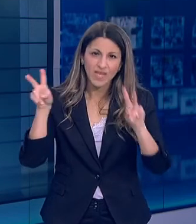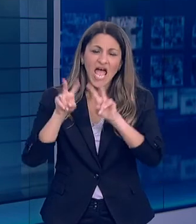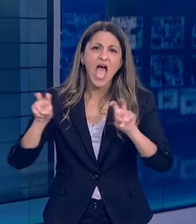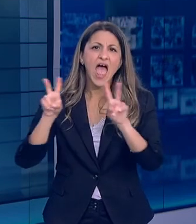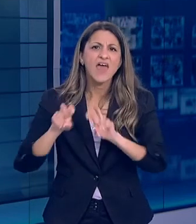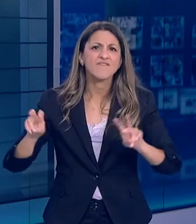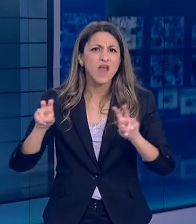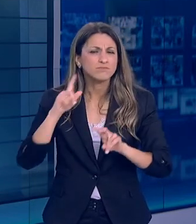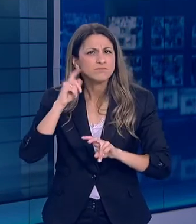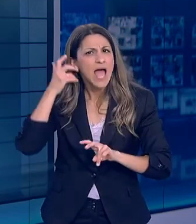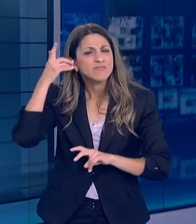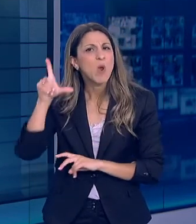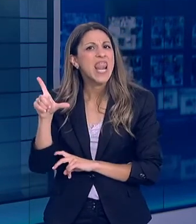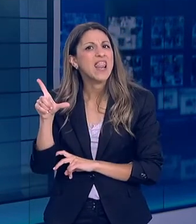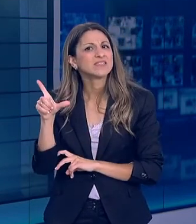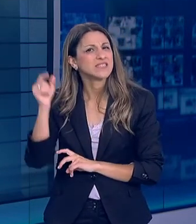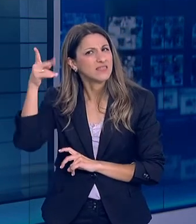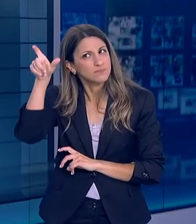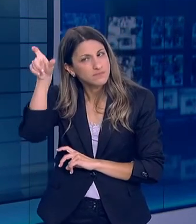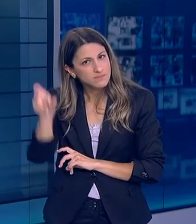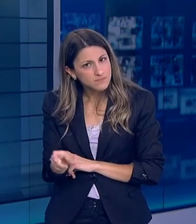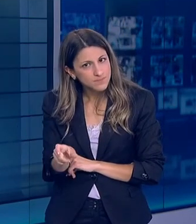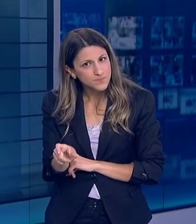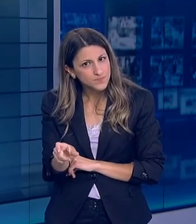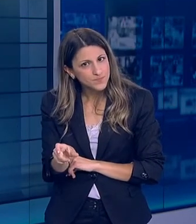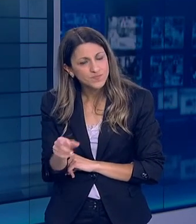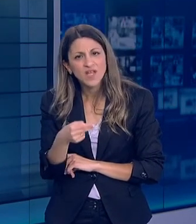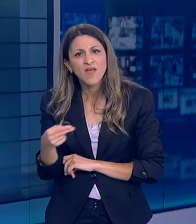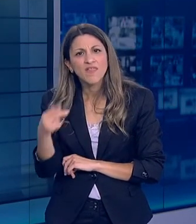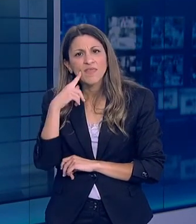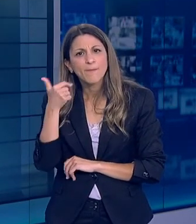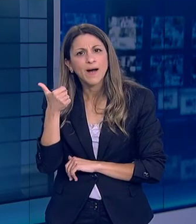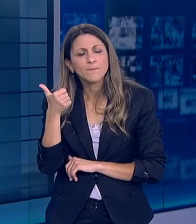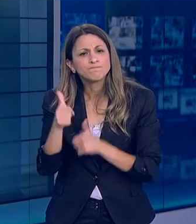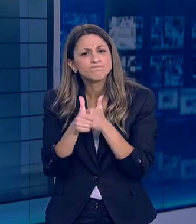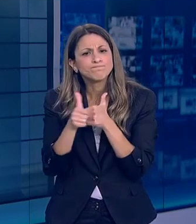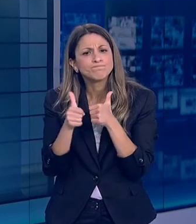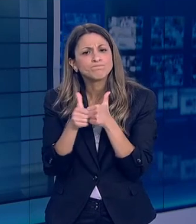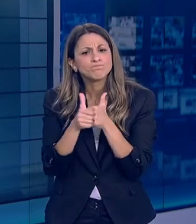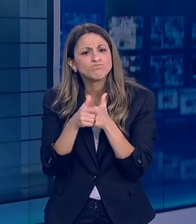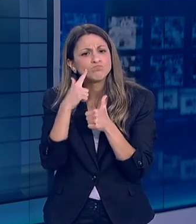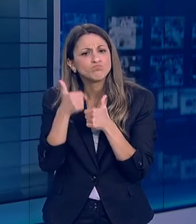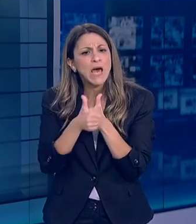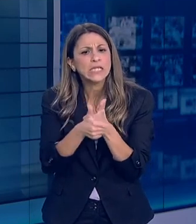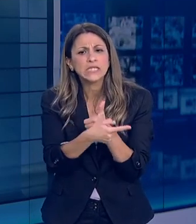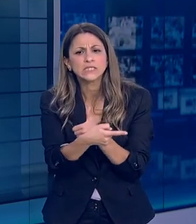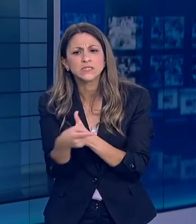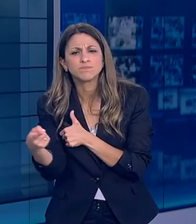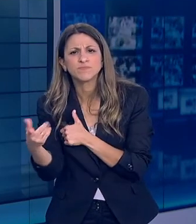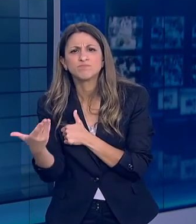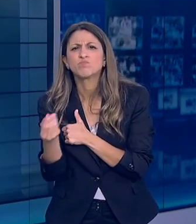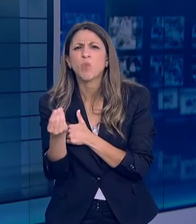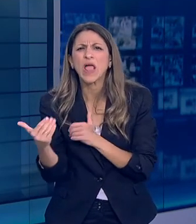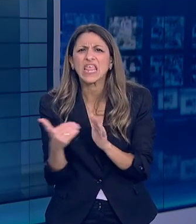Λάνσετ Η οποία αναλύει δεδομένα παρατήρησης Δεν είναι τυχιοποιημένη η κλινική μελέτη Δεκάδες χιλιάδες